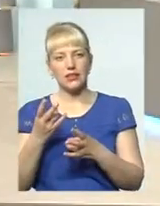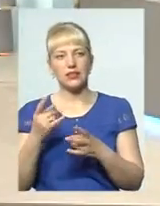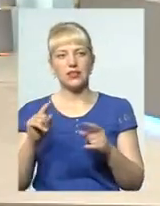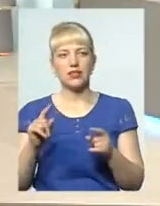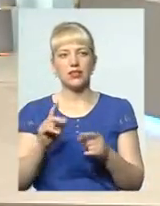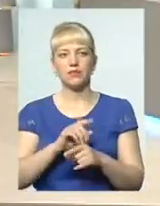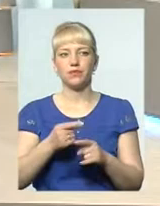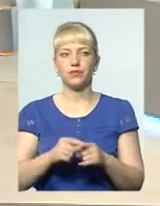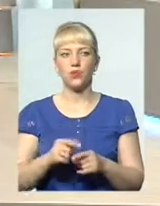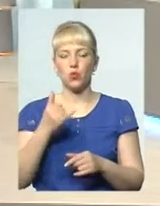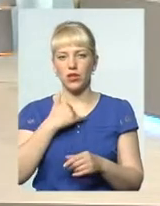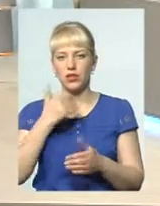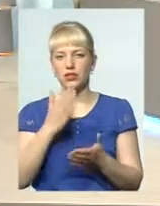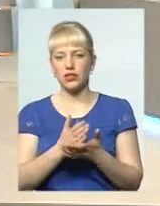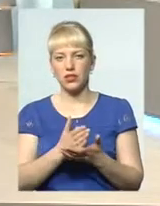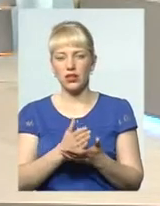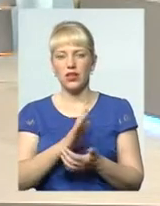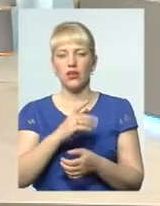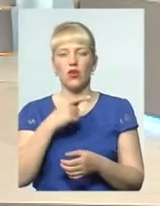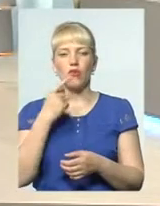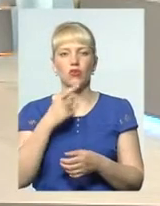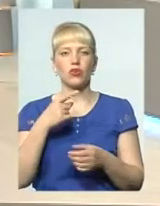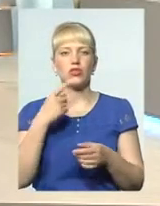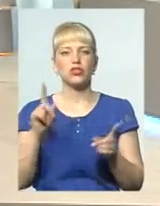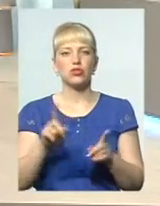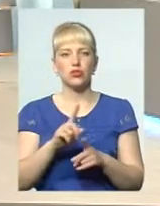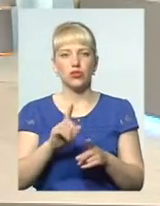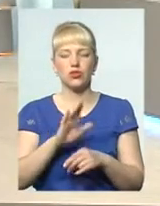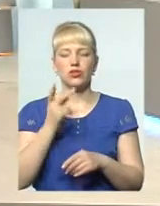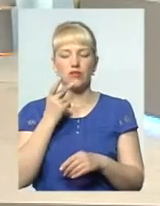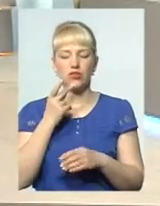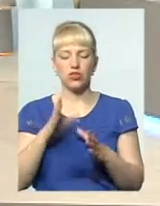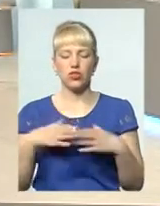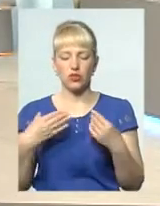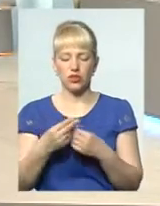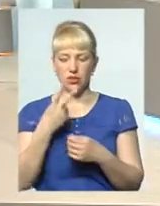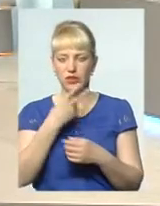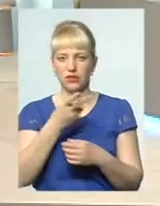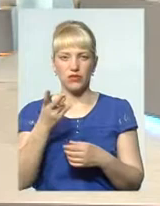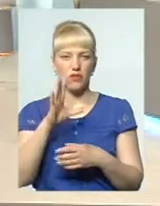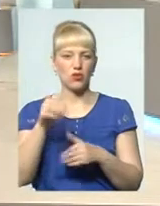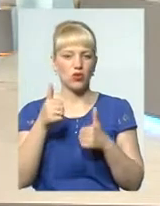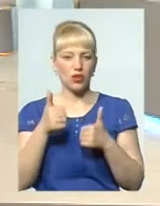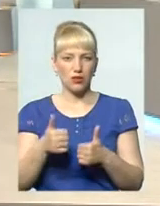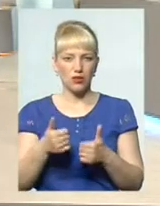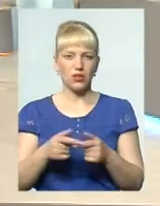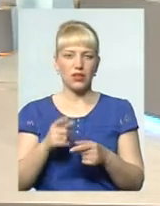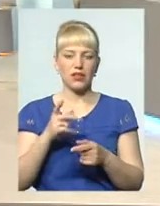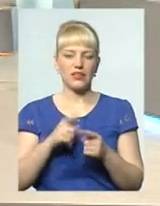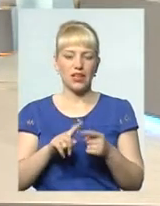Ви зазначили, що не завжди родина, де зовні все гаразд, вона є доброю для